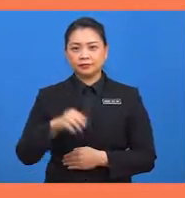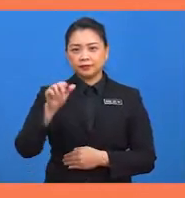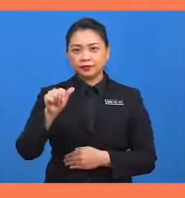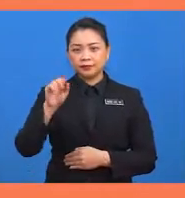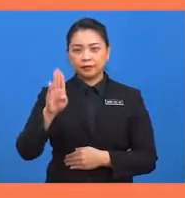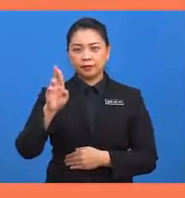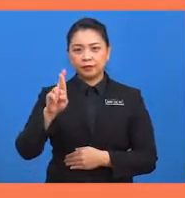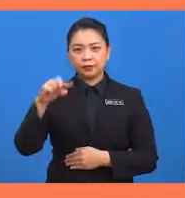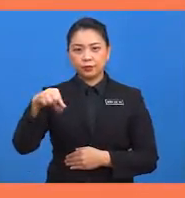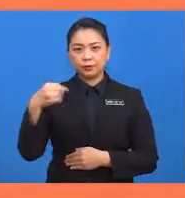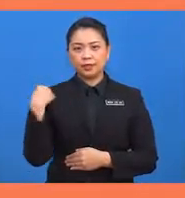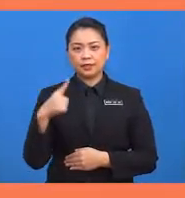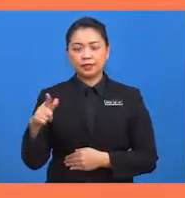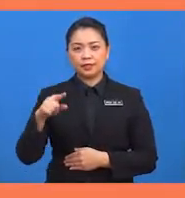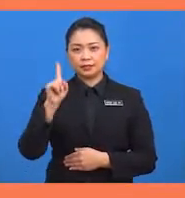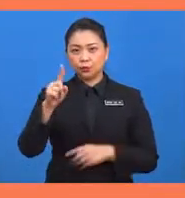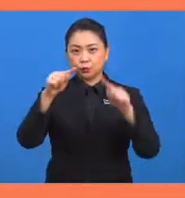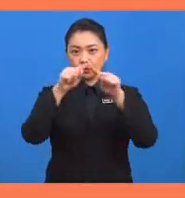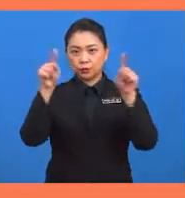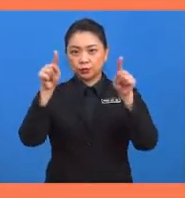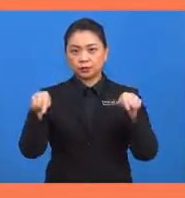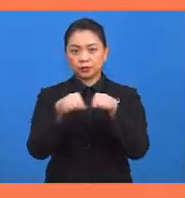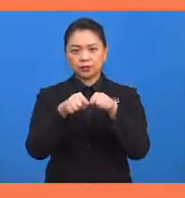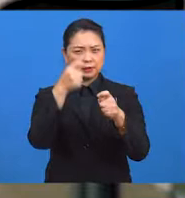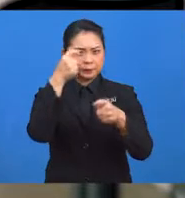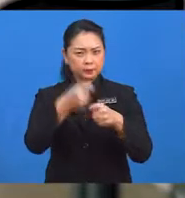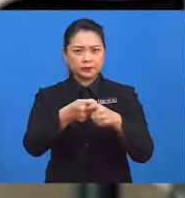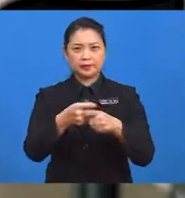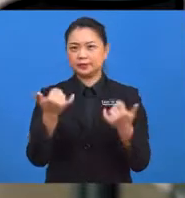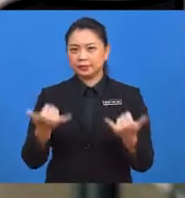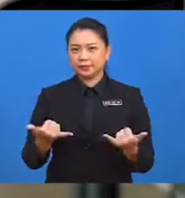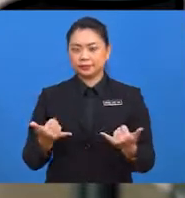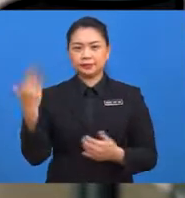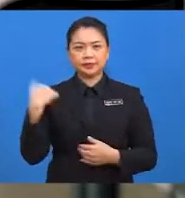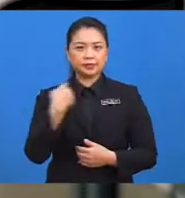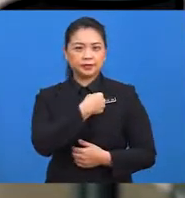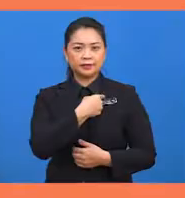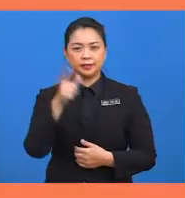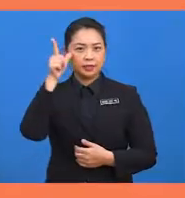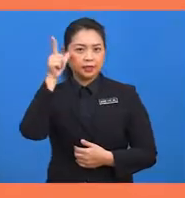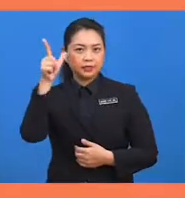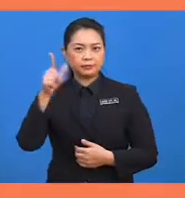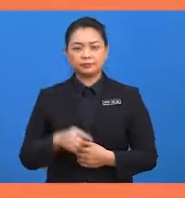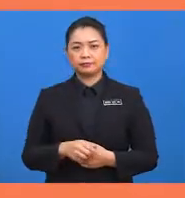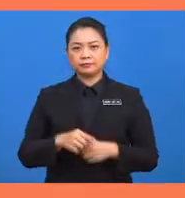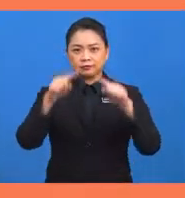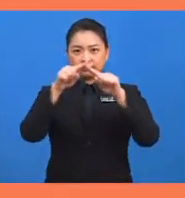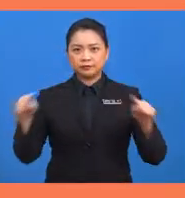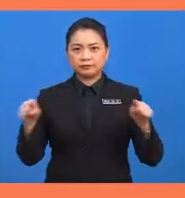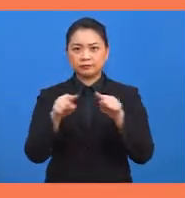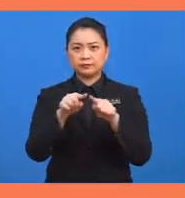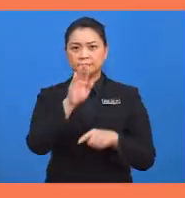RQ ialah sebuah segi empat tepat. Sekarang, marilah kita lihat segitiga